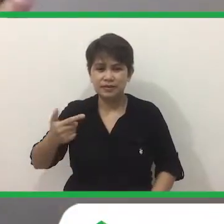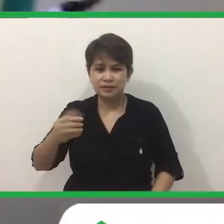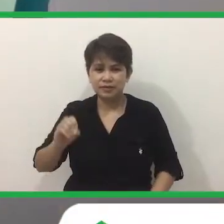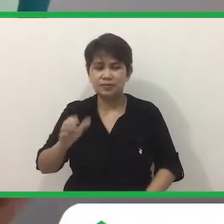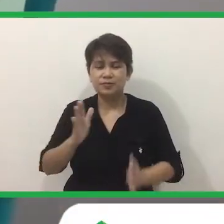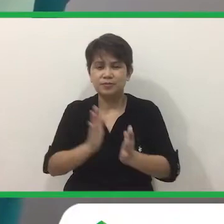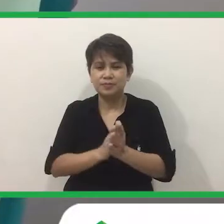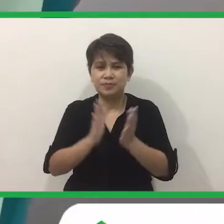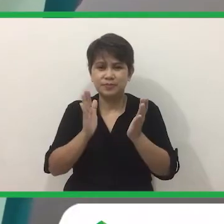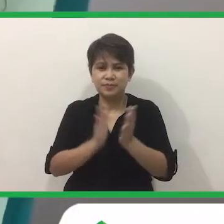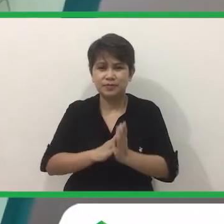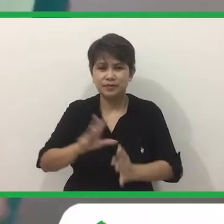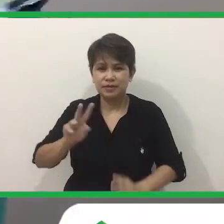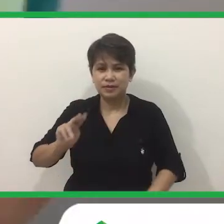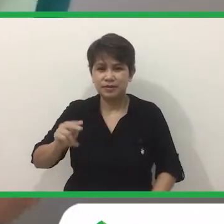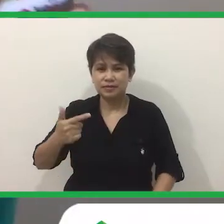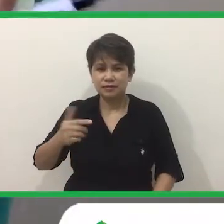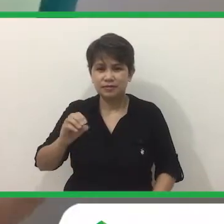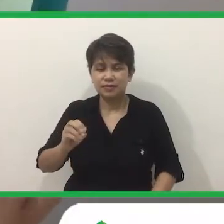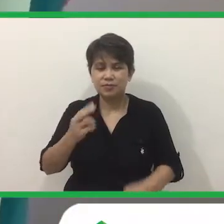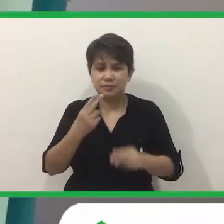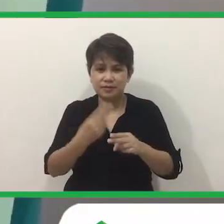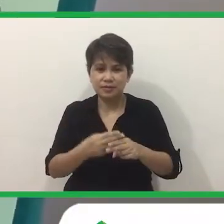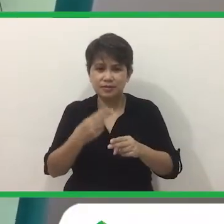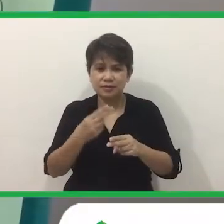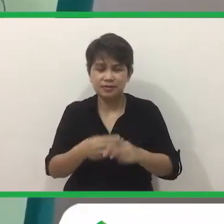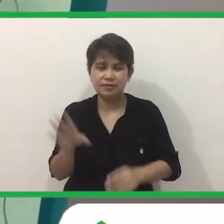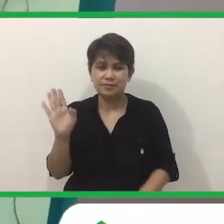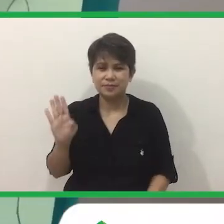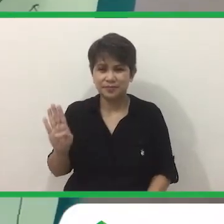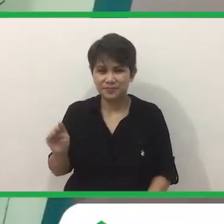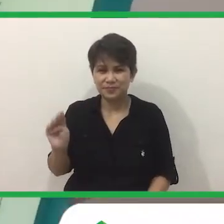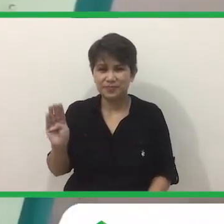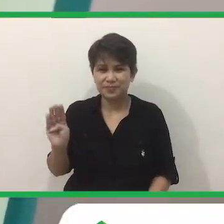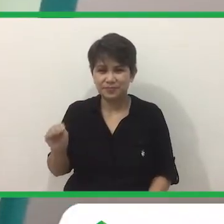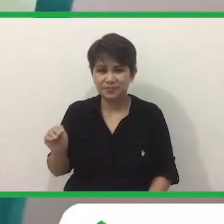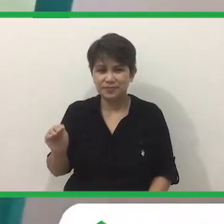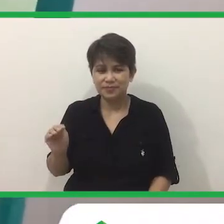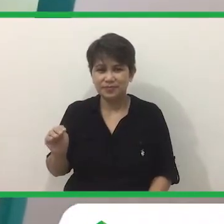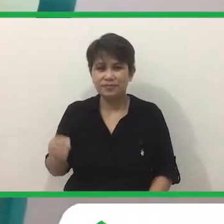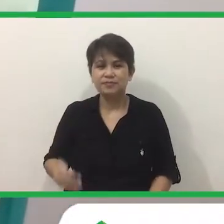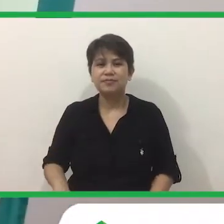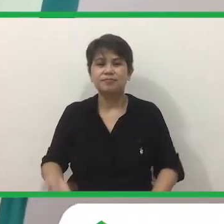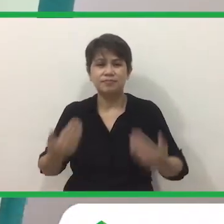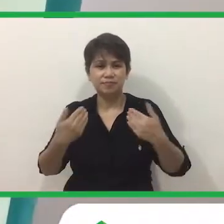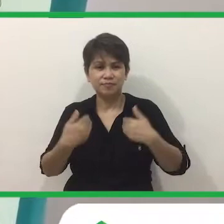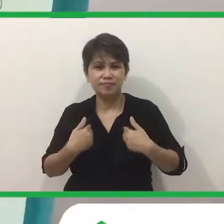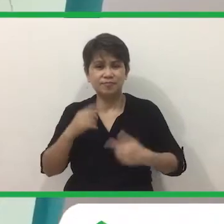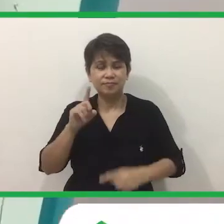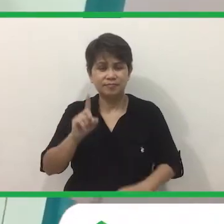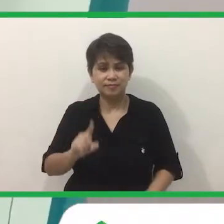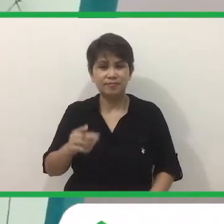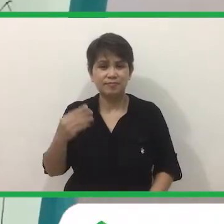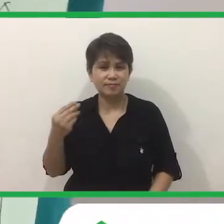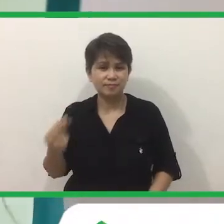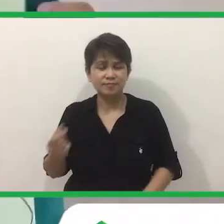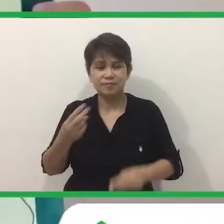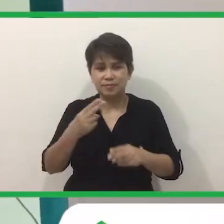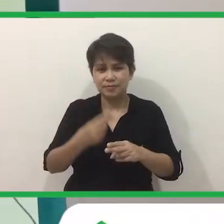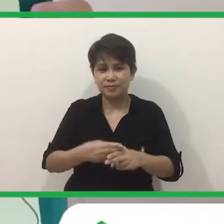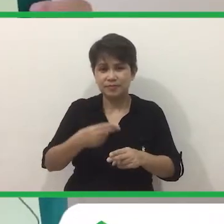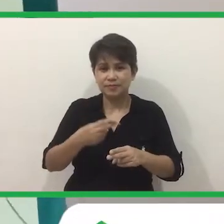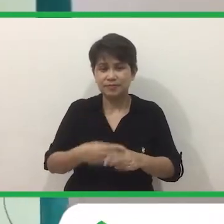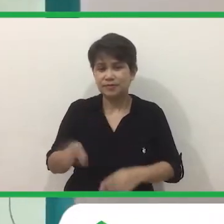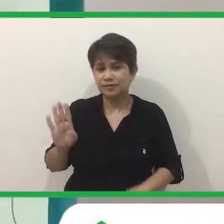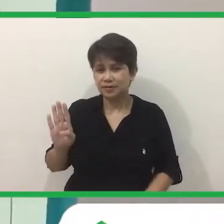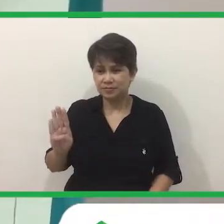N-G-O N-G-O N-G Pangalan niya ay Bingo Meron akong